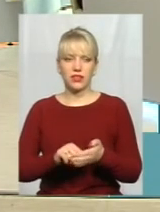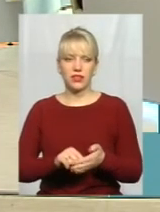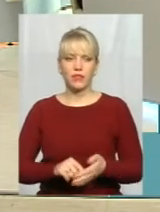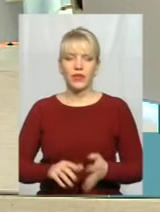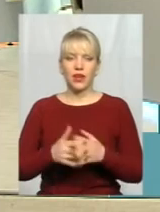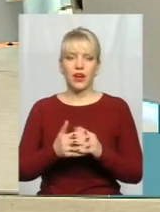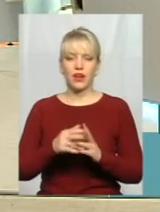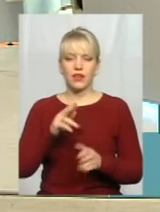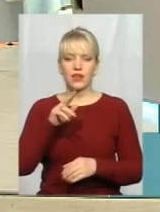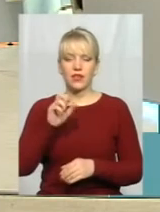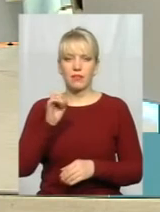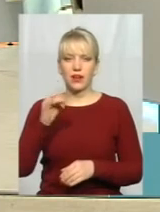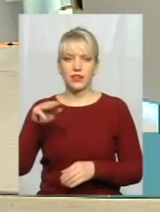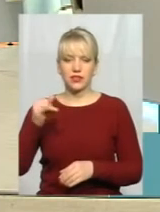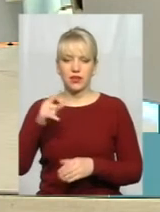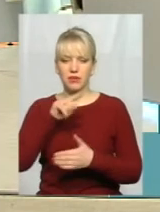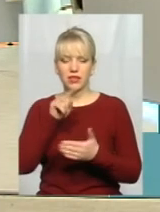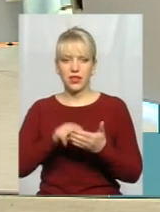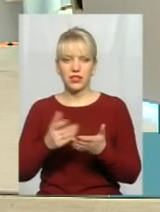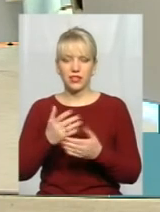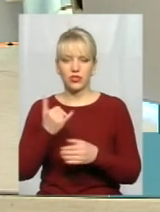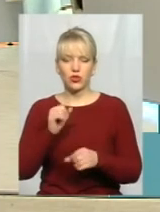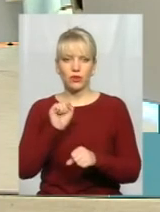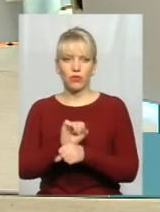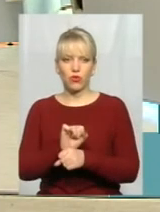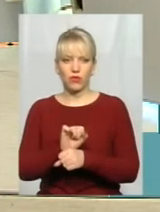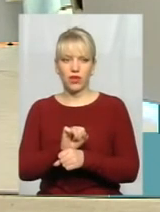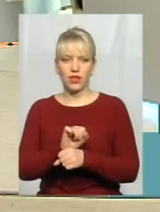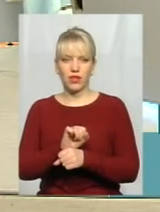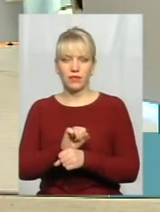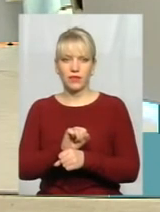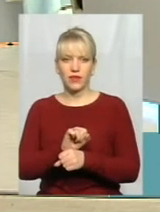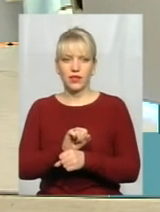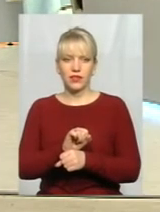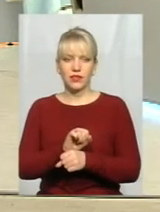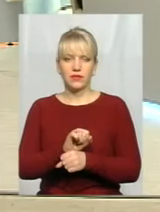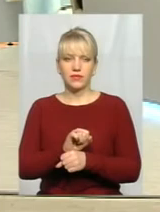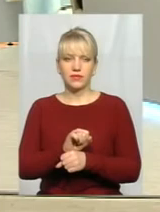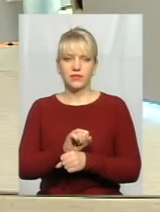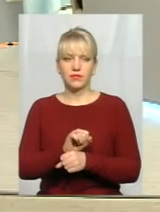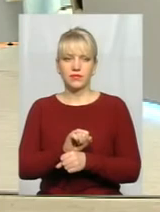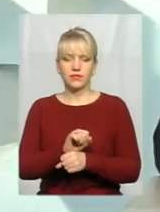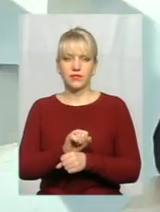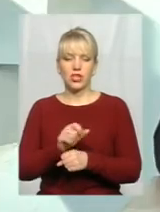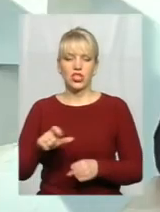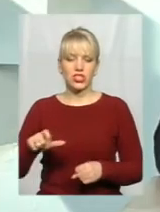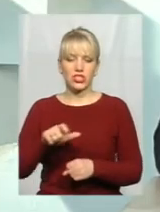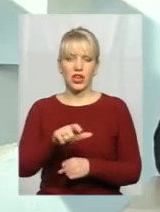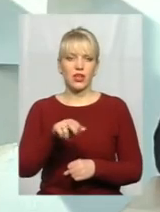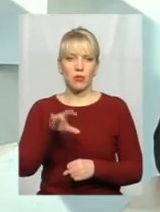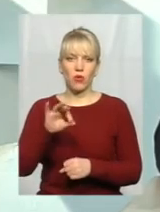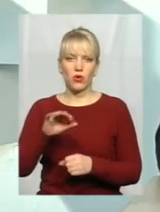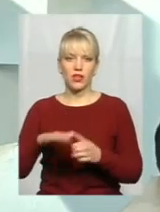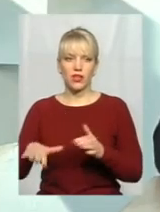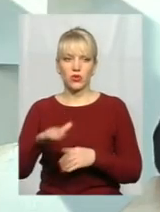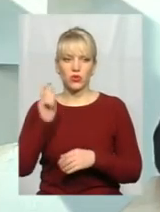аграрної партії питання, які сьогодні блокували, і ми завжди їх підтримали, автошерки на території України,